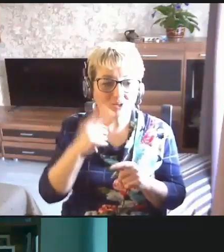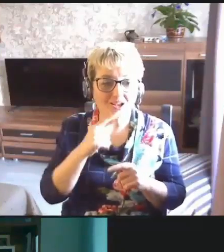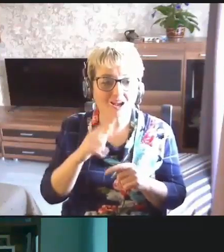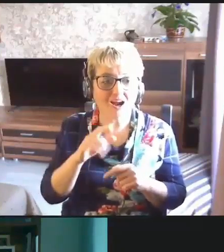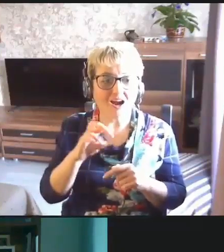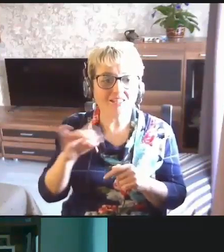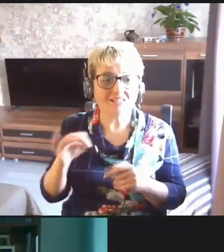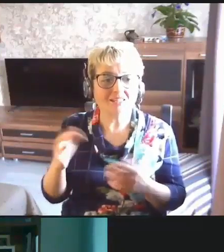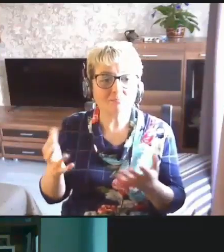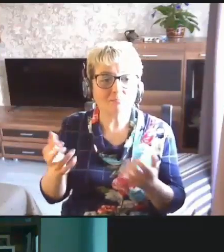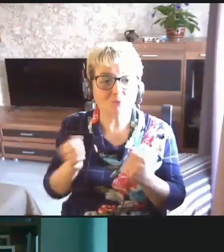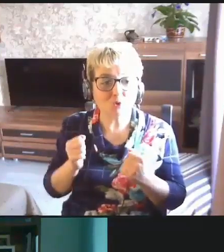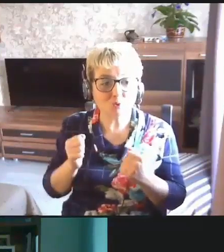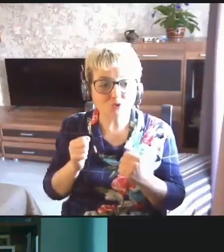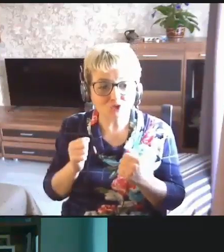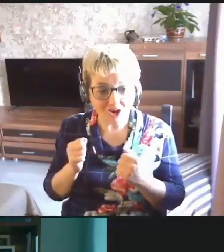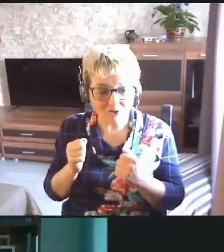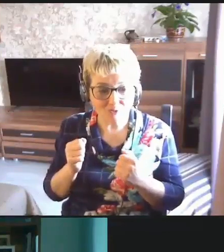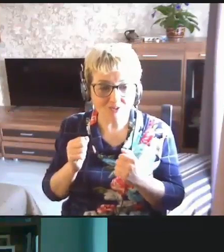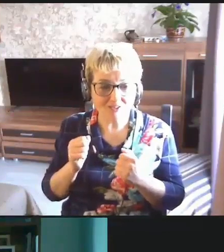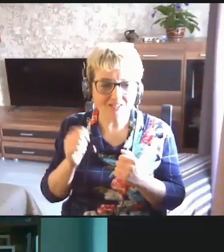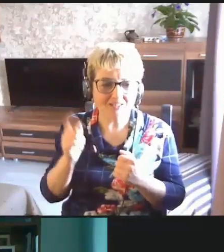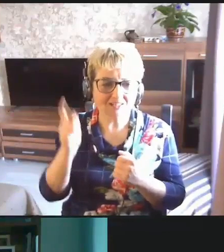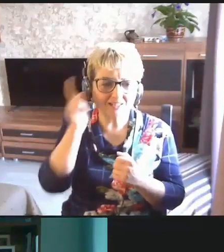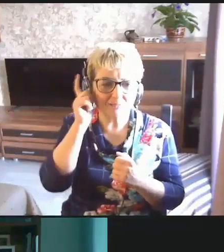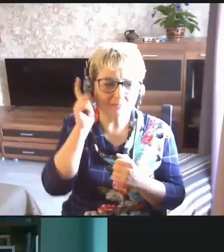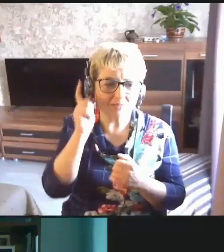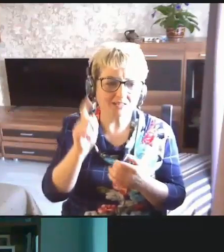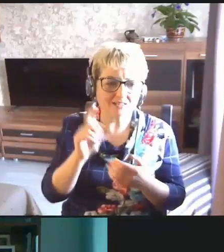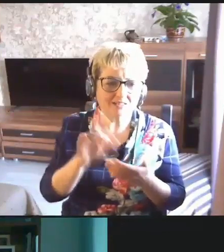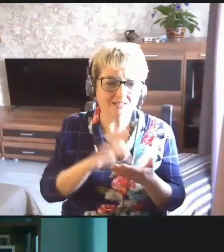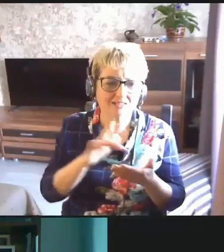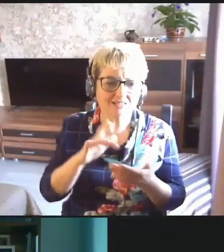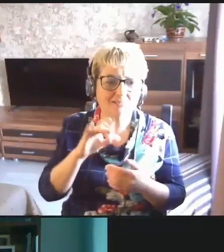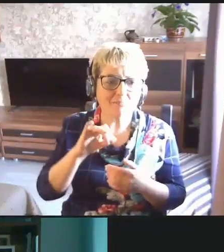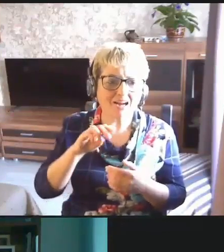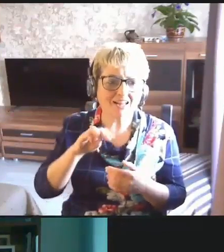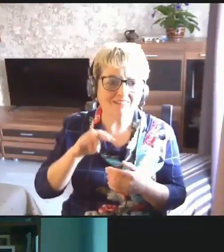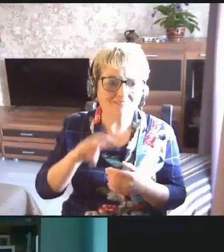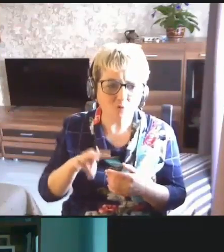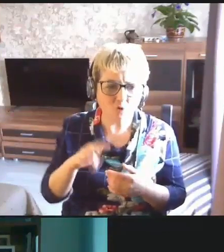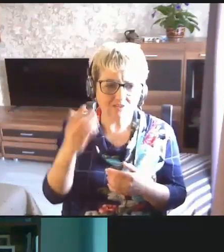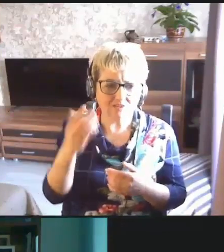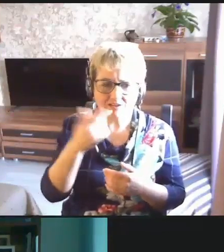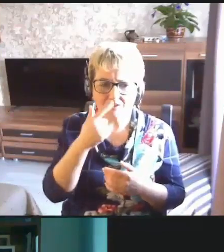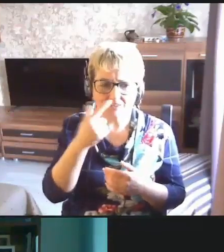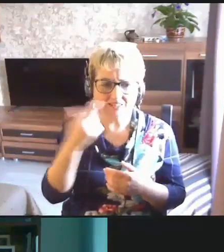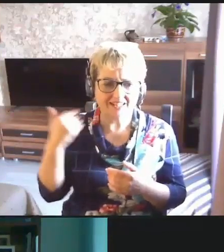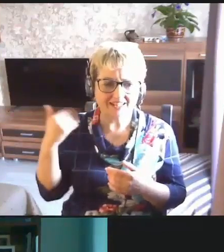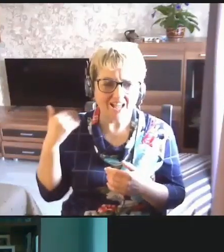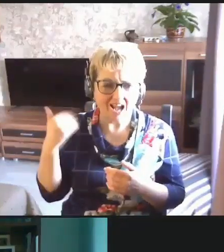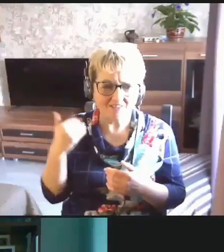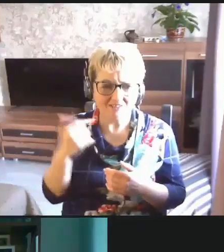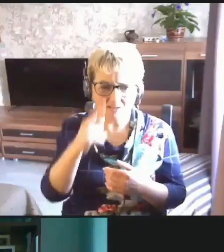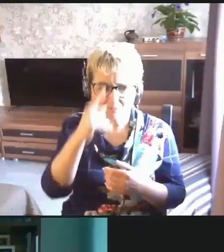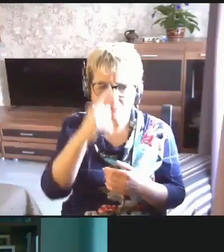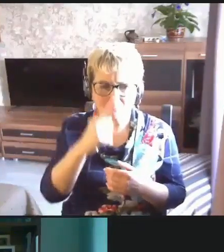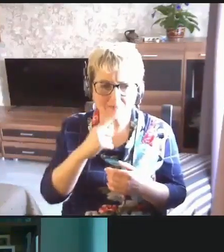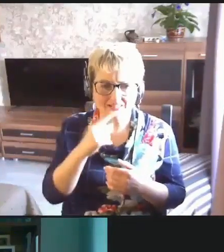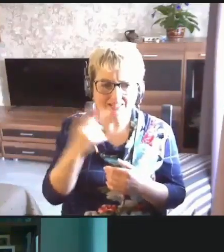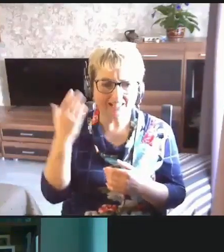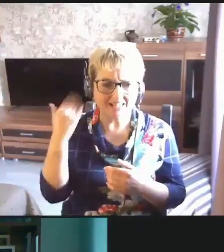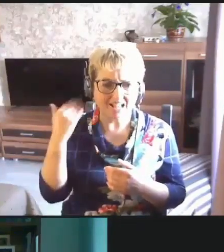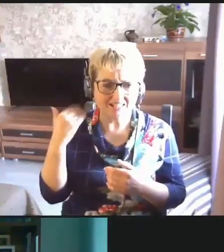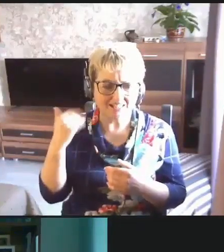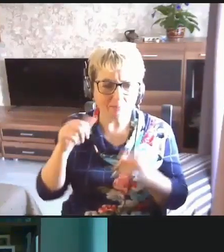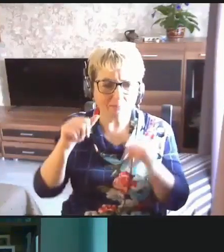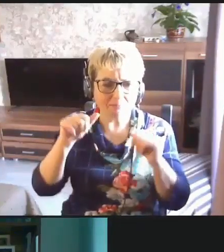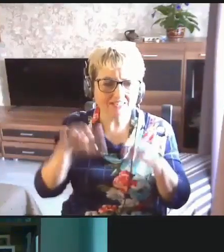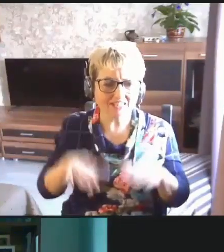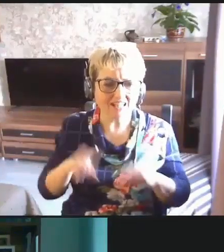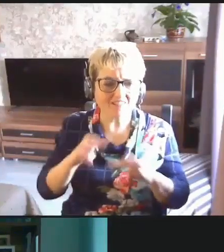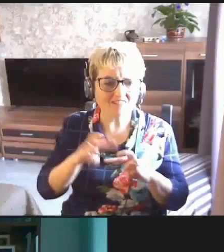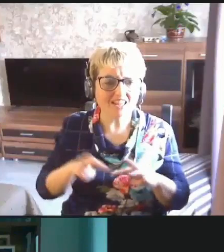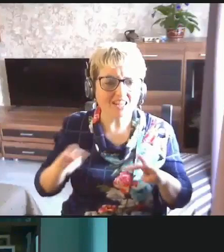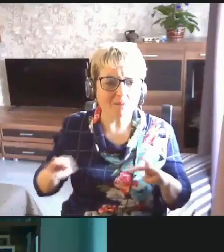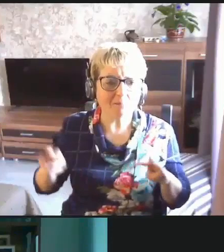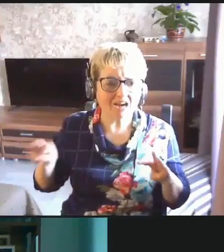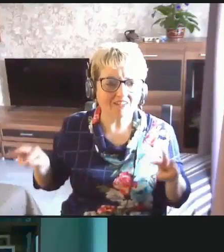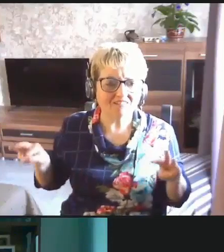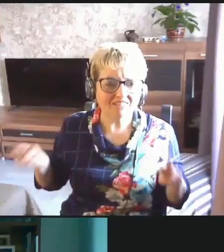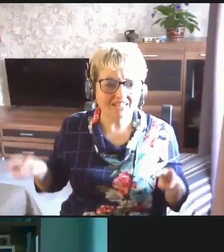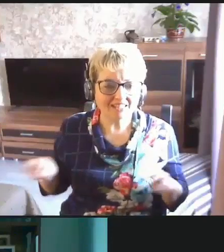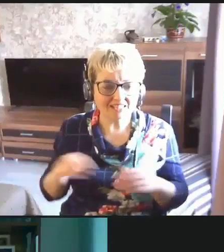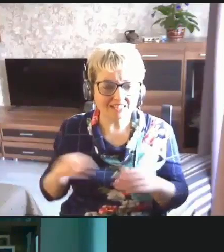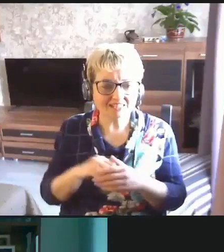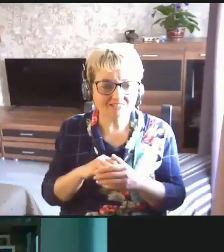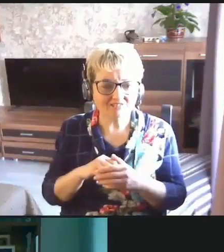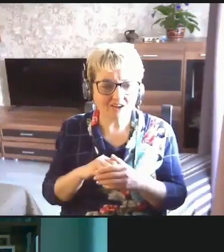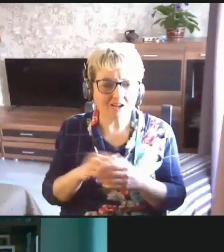получают смартфоны, и это недавно, буквально месяц назад постановлением правительства